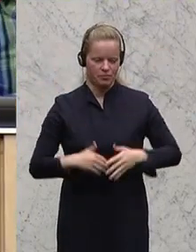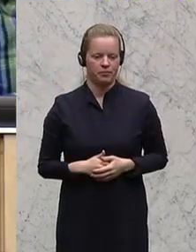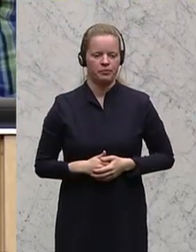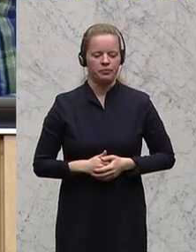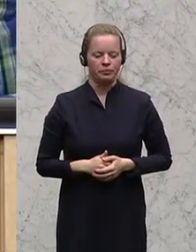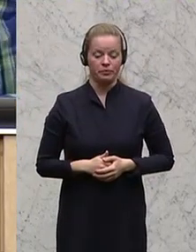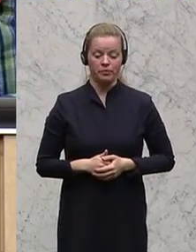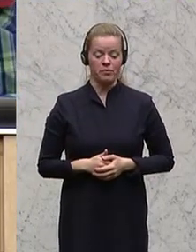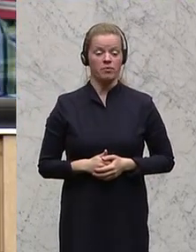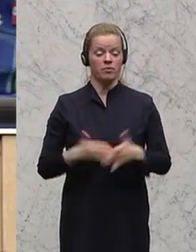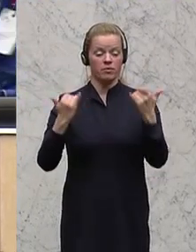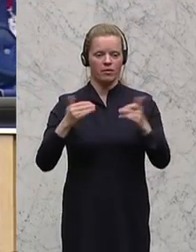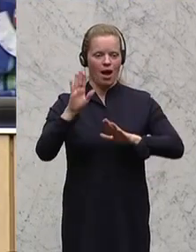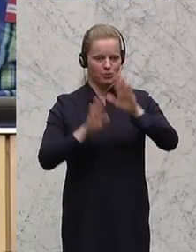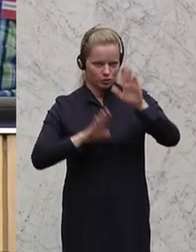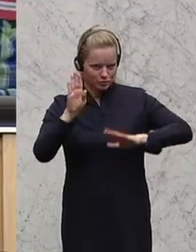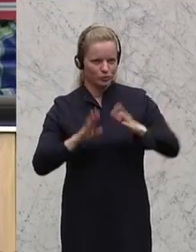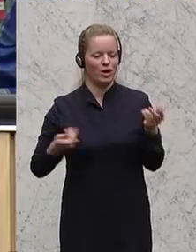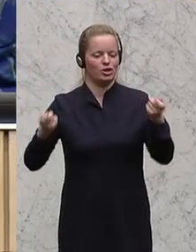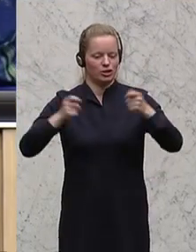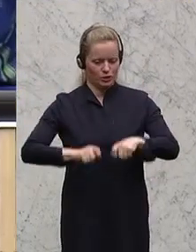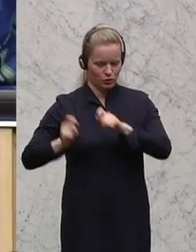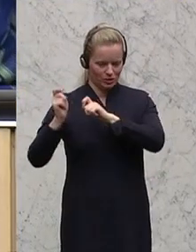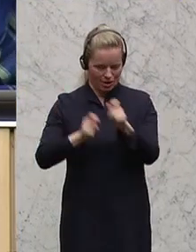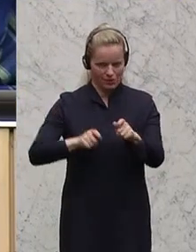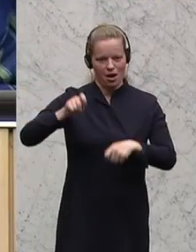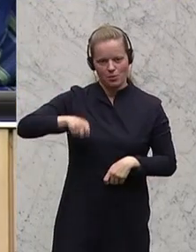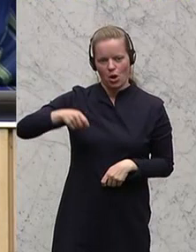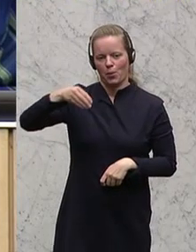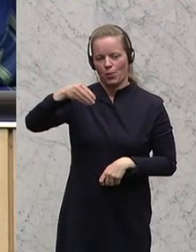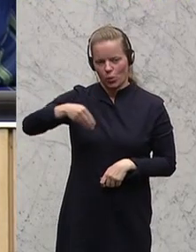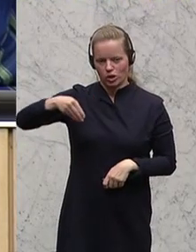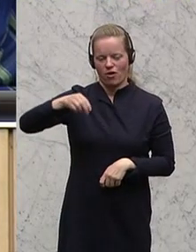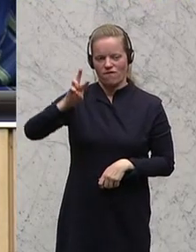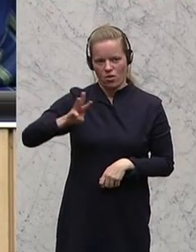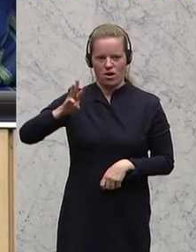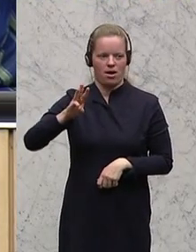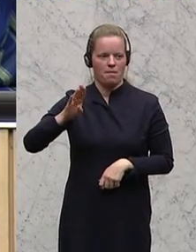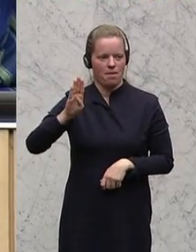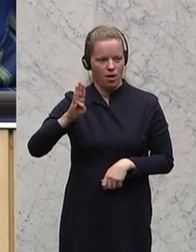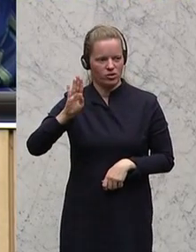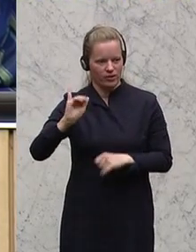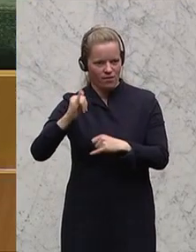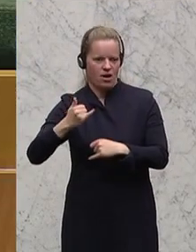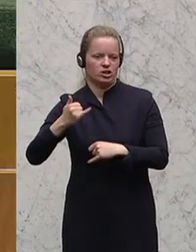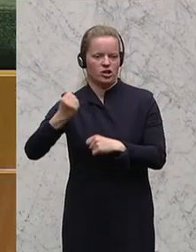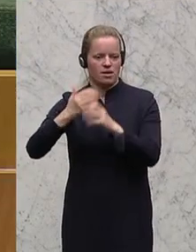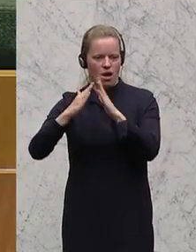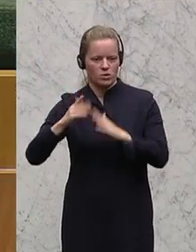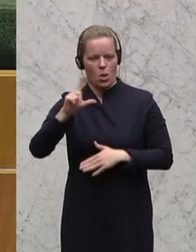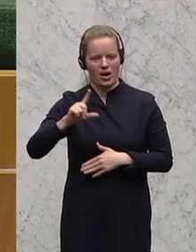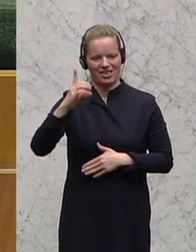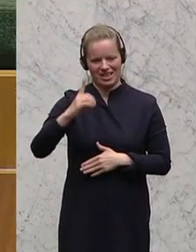Wir gelangen nun noch zur Abstimmung über den Entschließungsantrag der Abgeordneten Muchitsch, Wöginger, Belakowitsch, Schänewein, Steinhauser, Lorca, Dietrich,